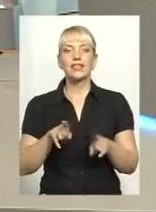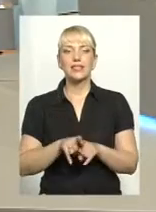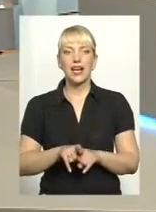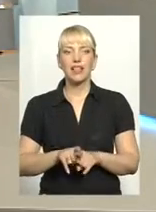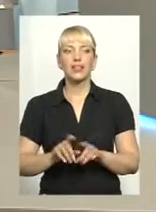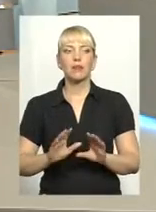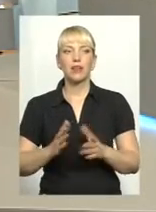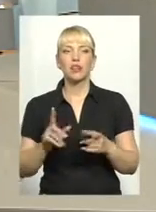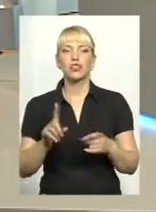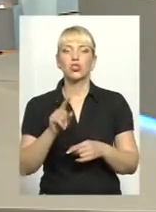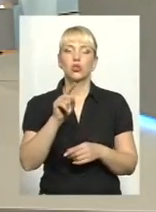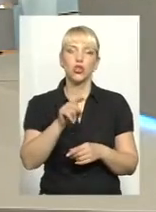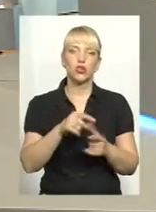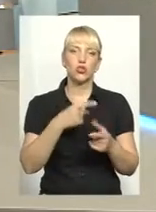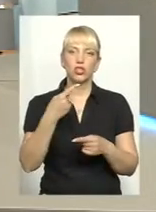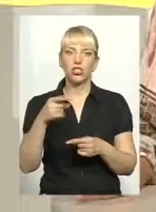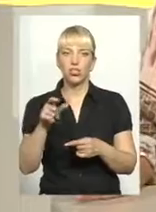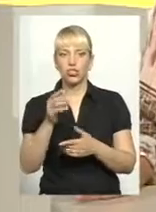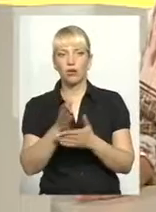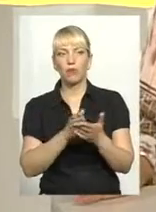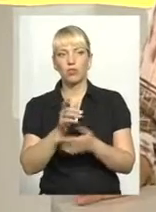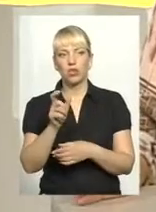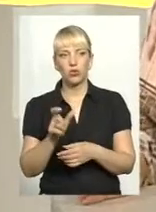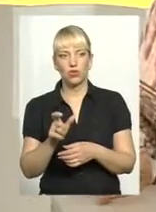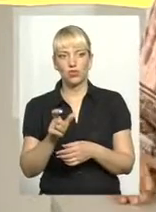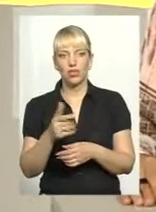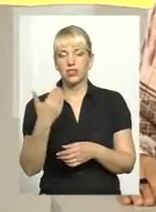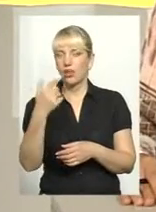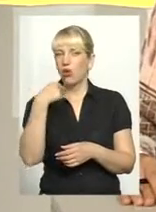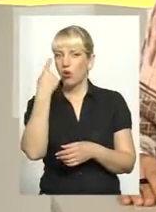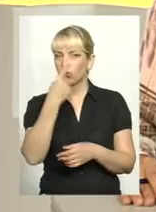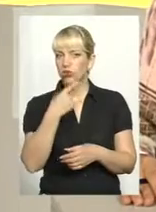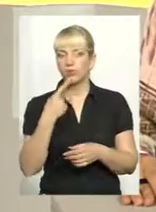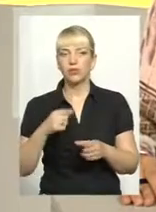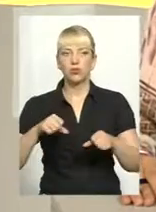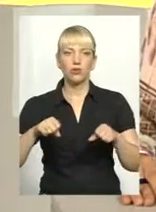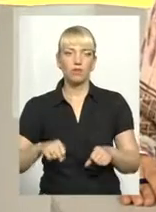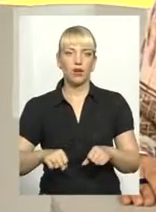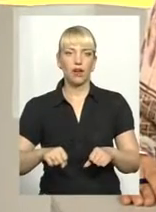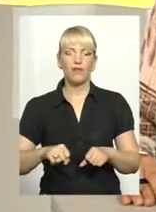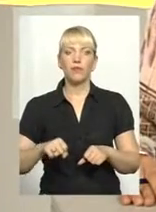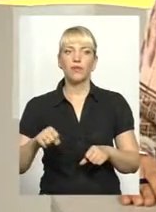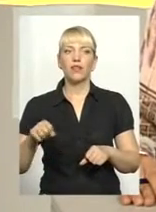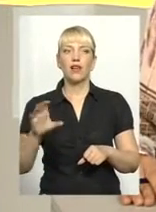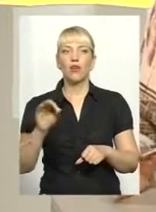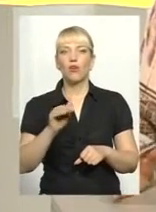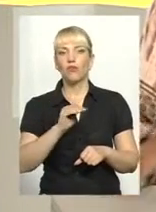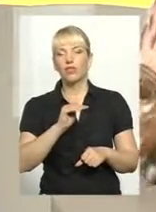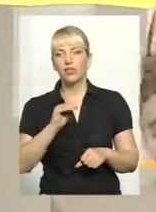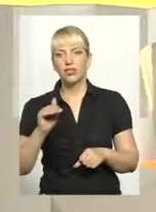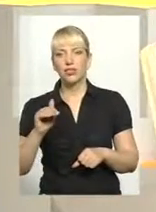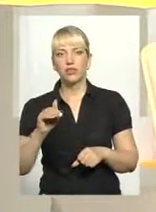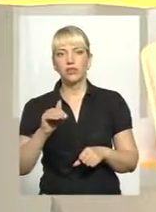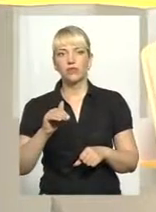той чи інший посадовець, це його особисте право, офіційно не проживає в шлюбі, разом з тим